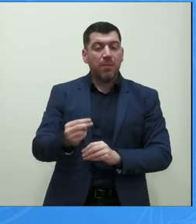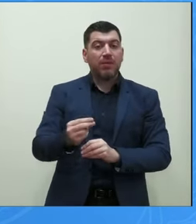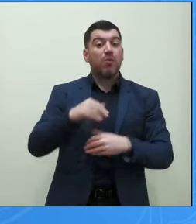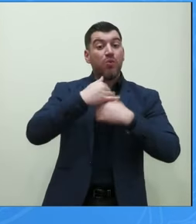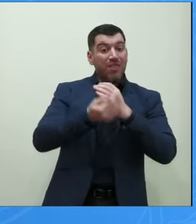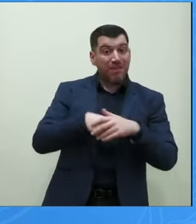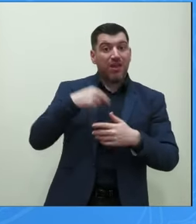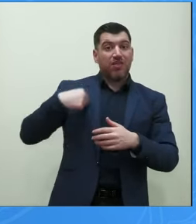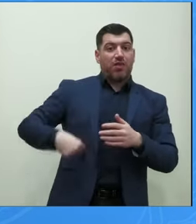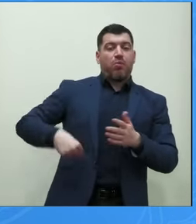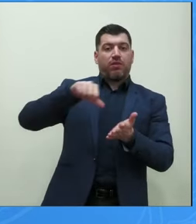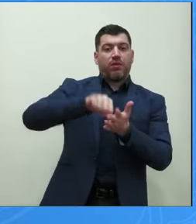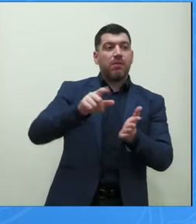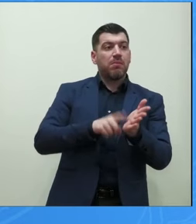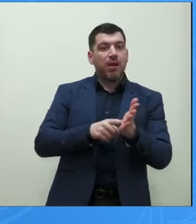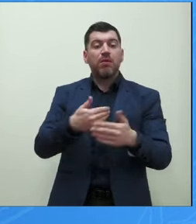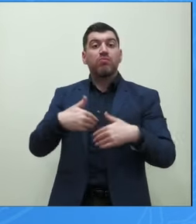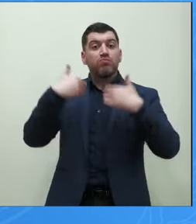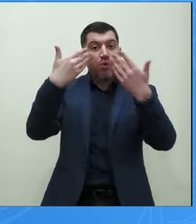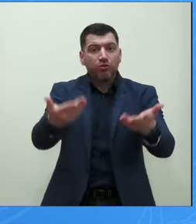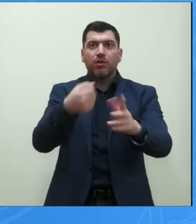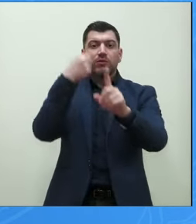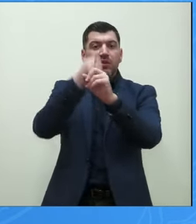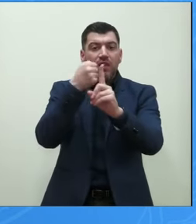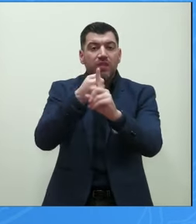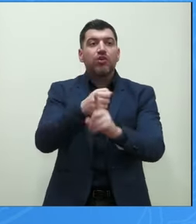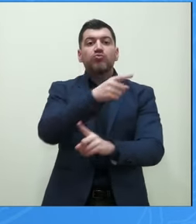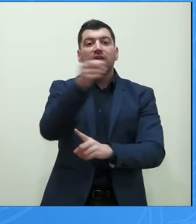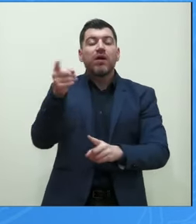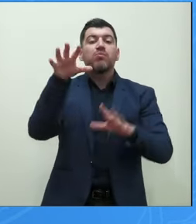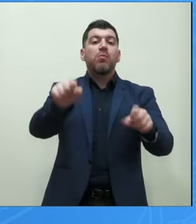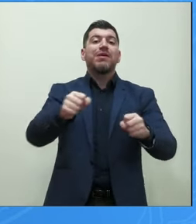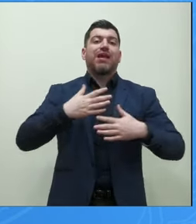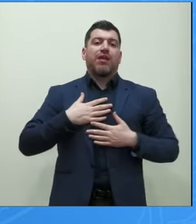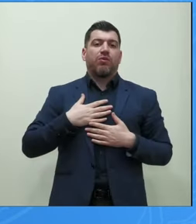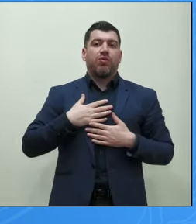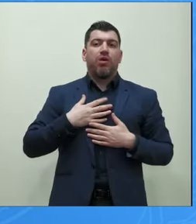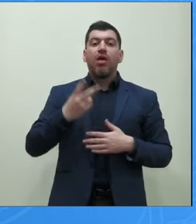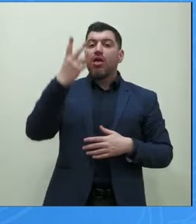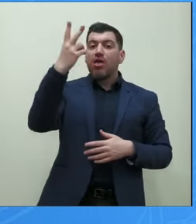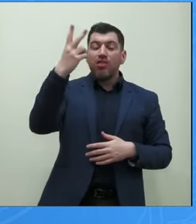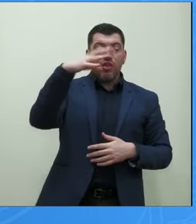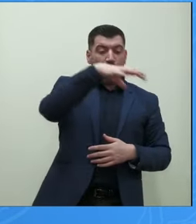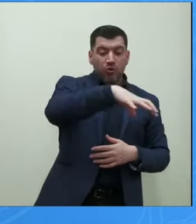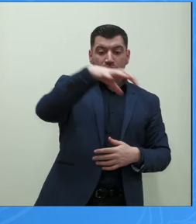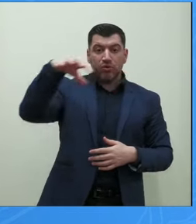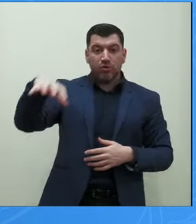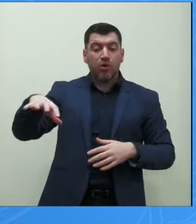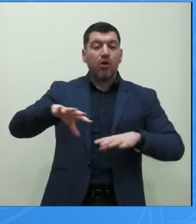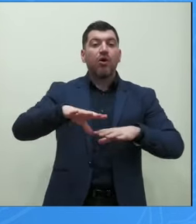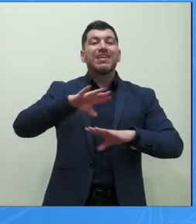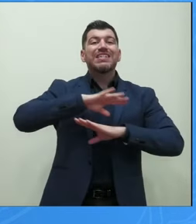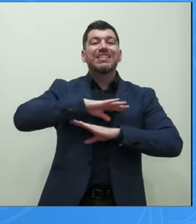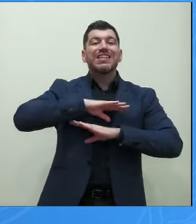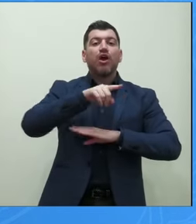να διεκδικήσουμε δηλαδή αυτά που μας ανήκουν τα δύο στρατόπεδα τα που έχουν γραφτεί στο κωδικοφυλάκιο